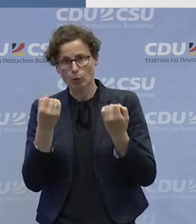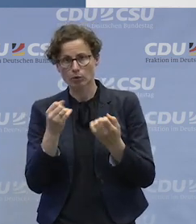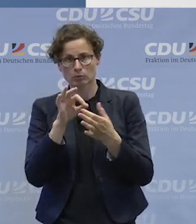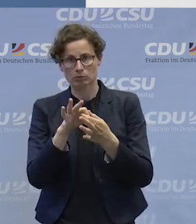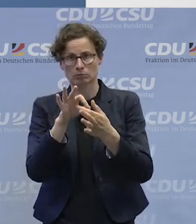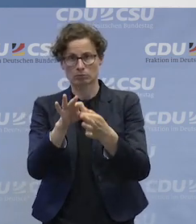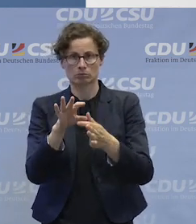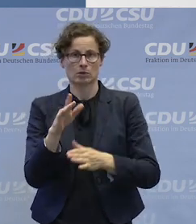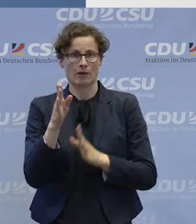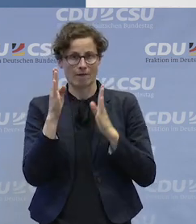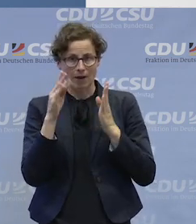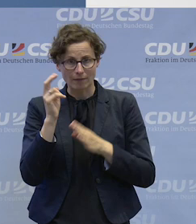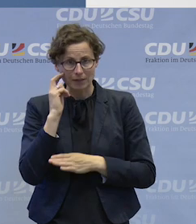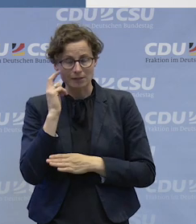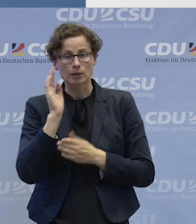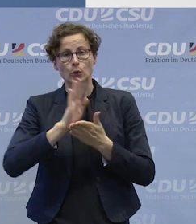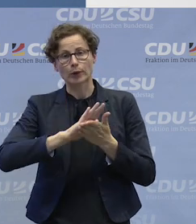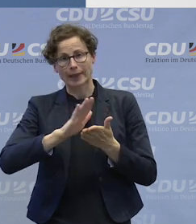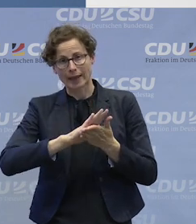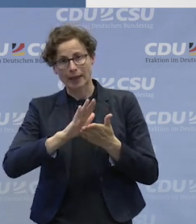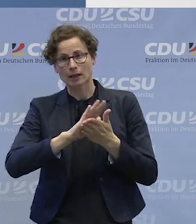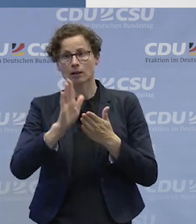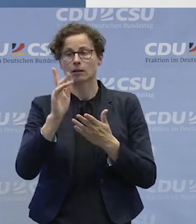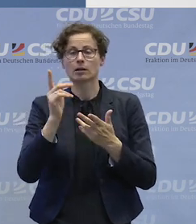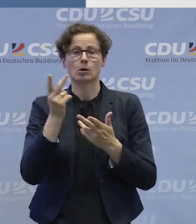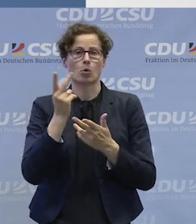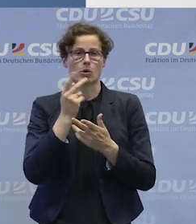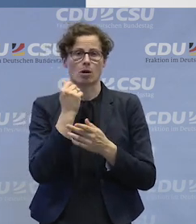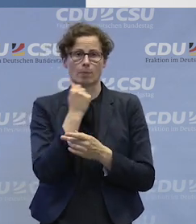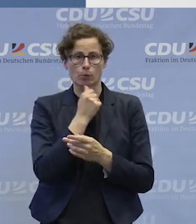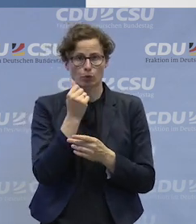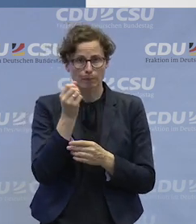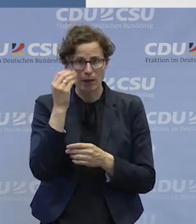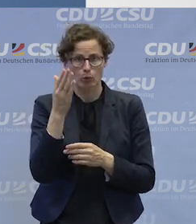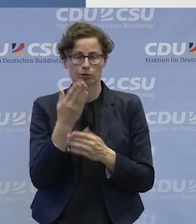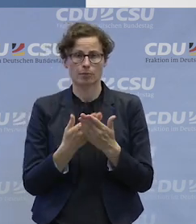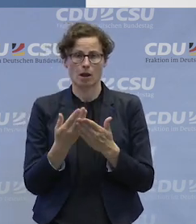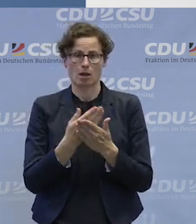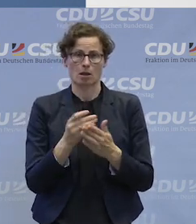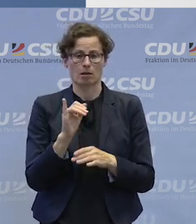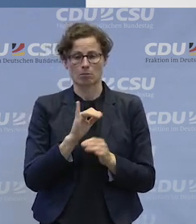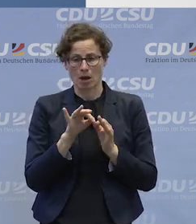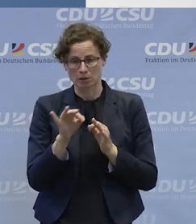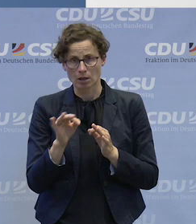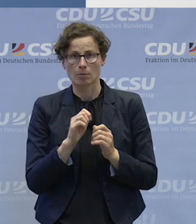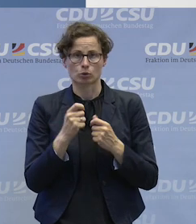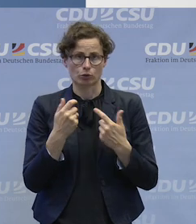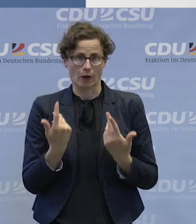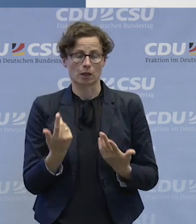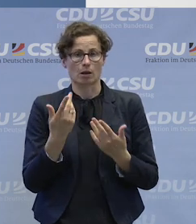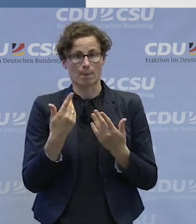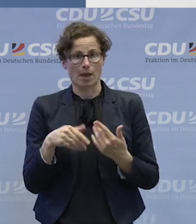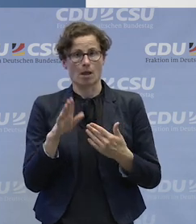Fachwissen, zur Hygiene, zum Berufsbildungsbereich selber. In welcher Maßnahme bin ich drin? Wie ist das Ganze gestrickt? Also